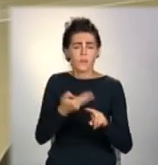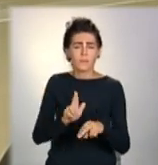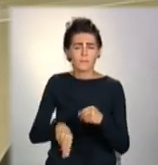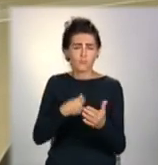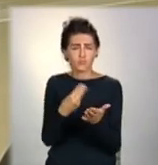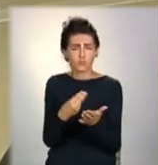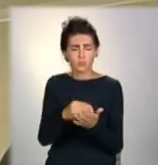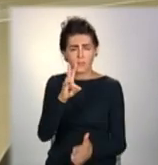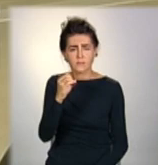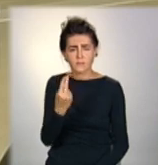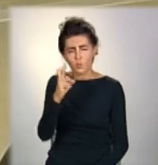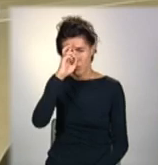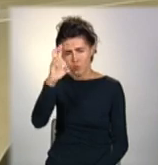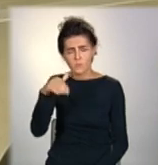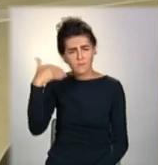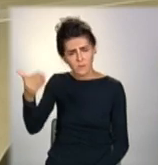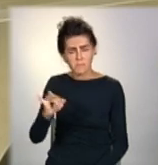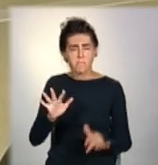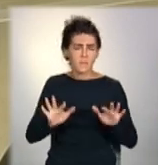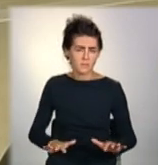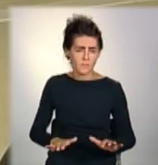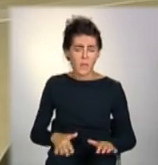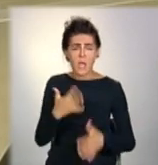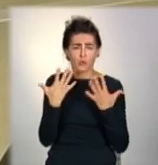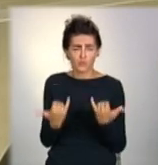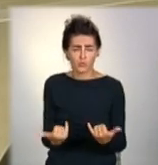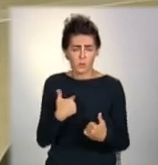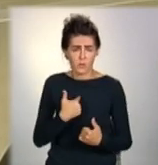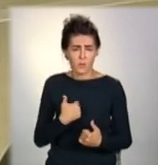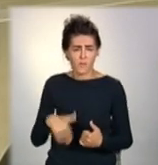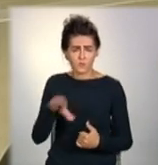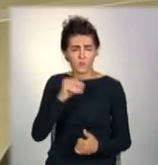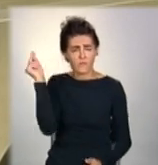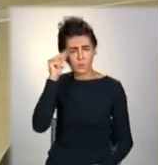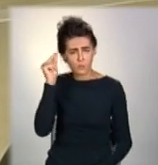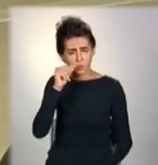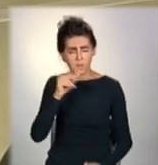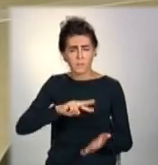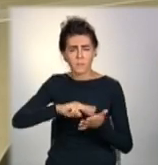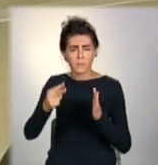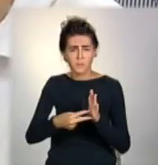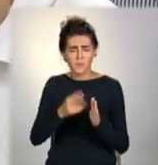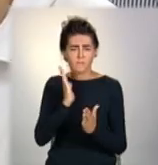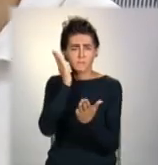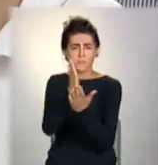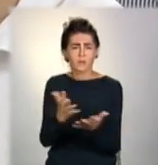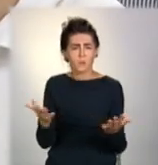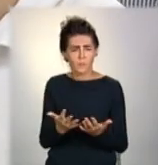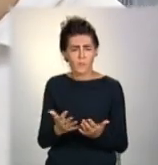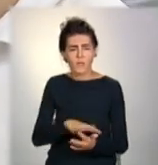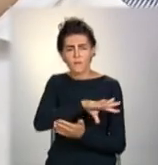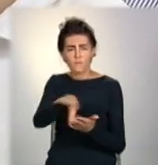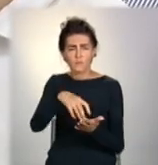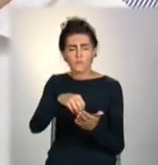національне, державне і також місцеве. Зараз ми вивчаємо стратегічне планування. Всього